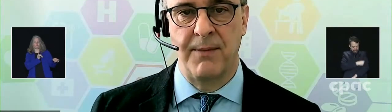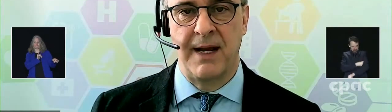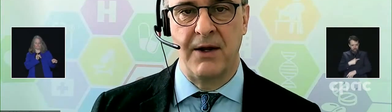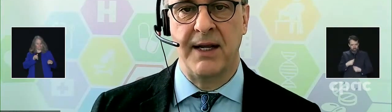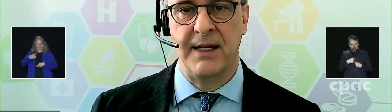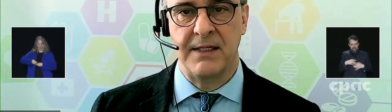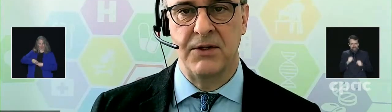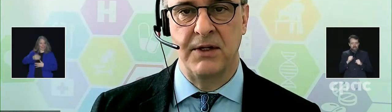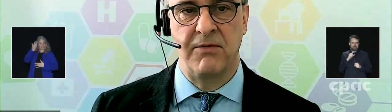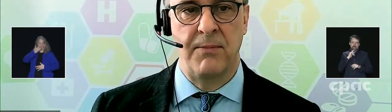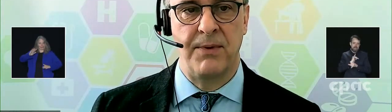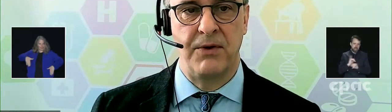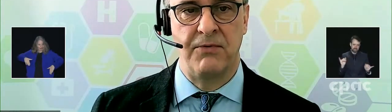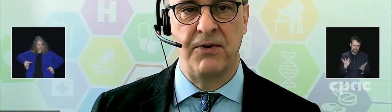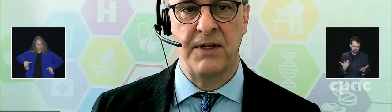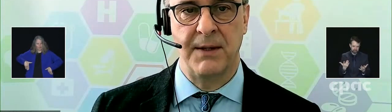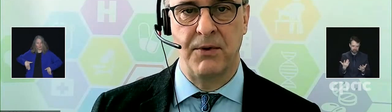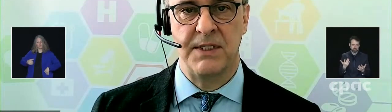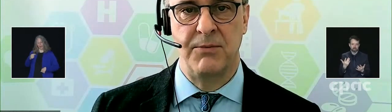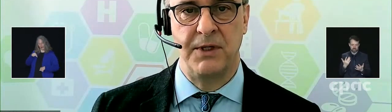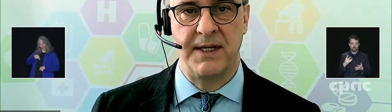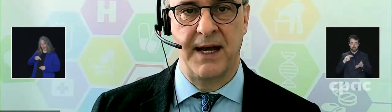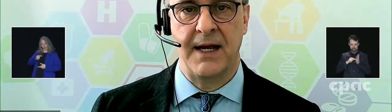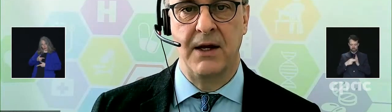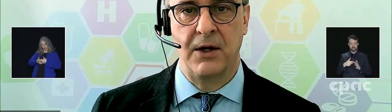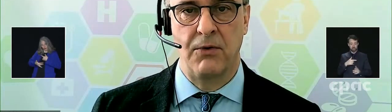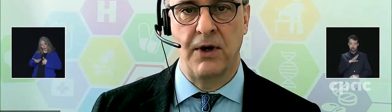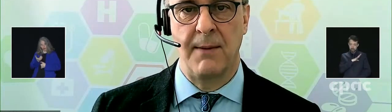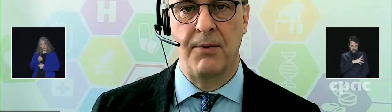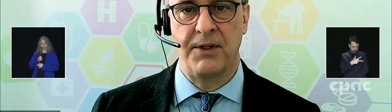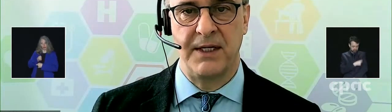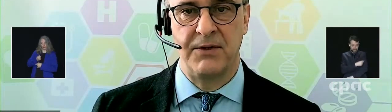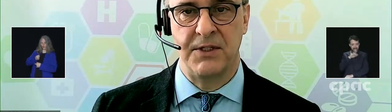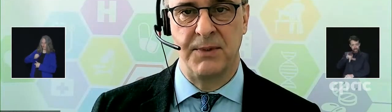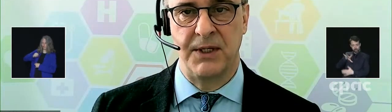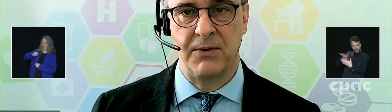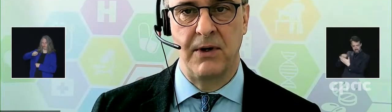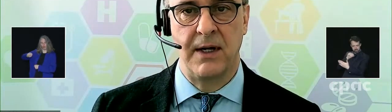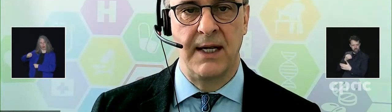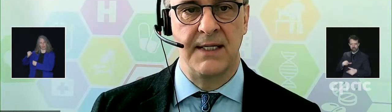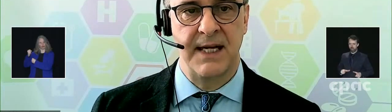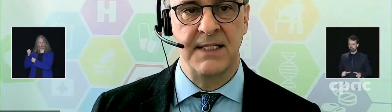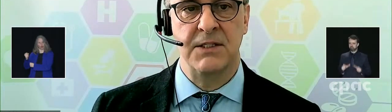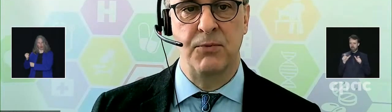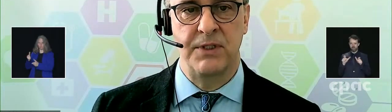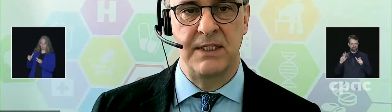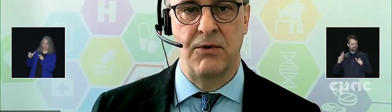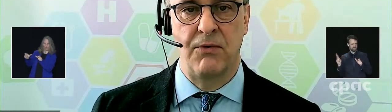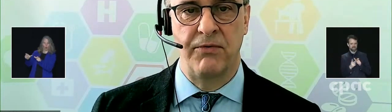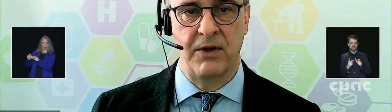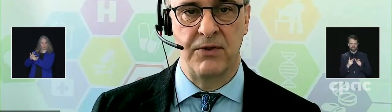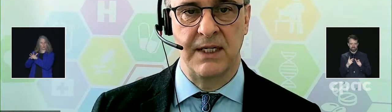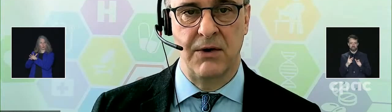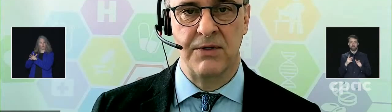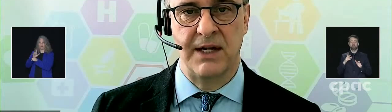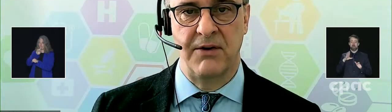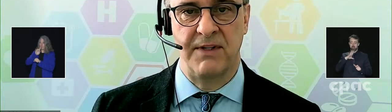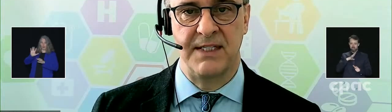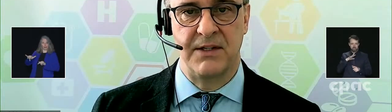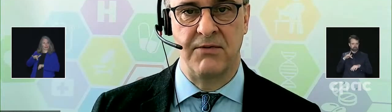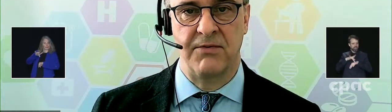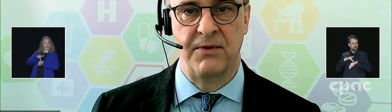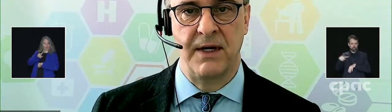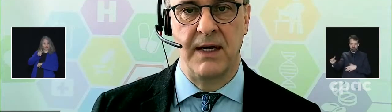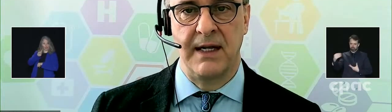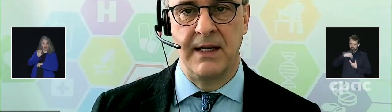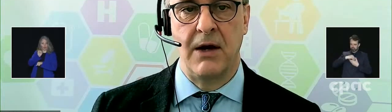processus permet à l'organisme de développer une forte réponse immunitaire contre la protéine de spicule, sans exposition au virus qui cause la